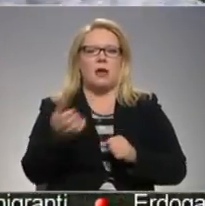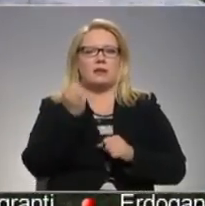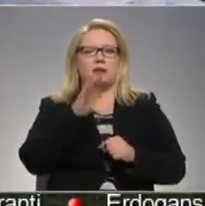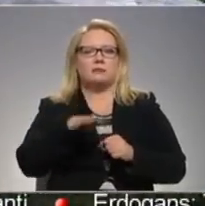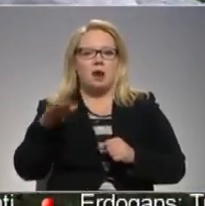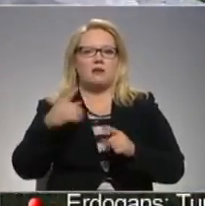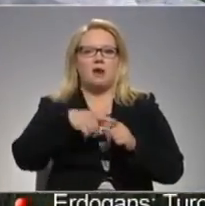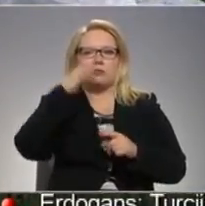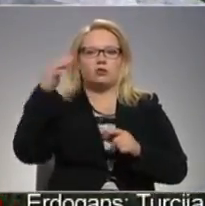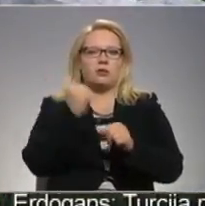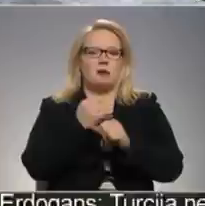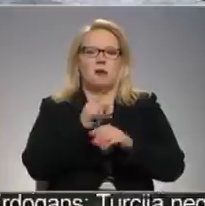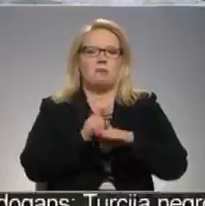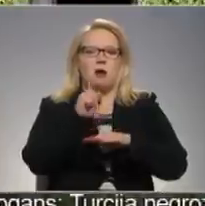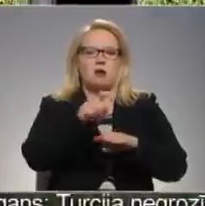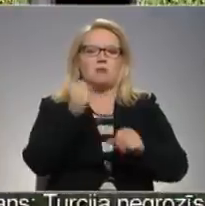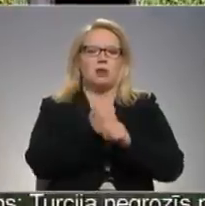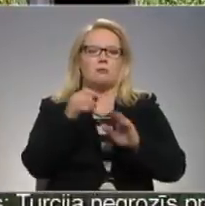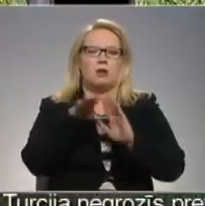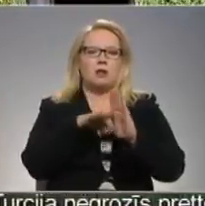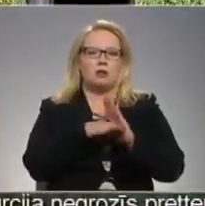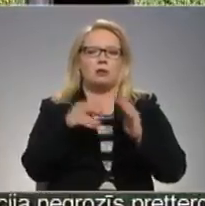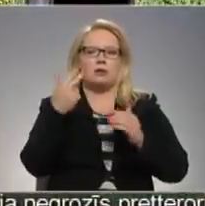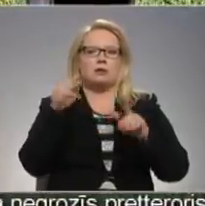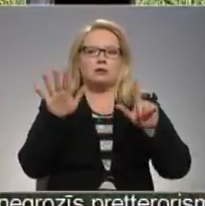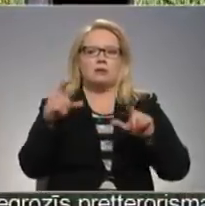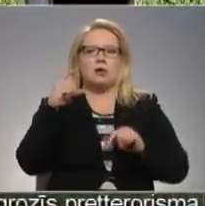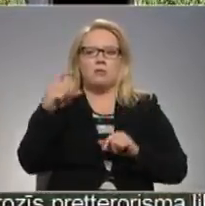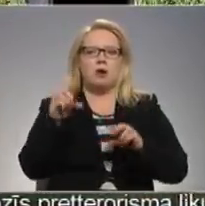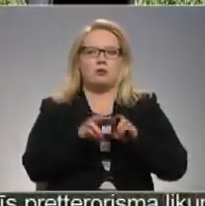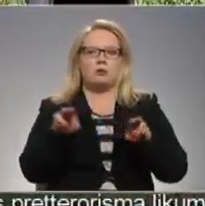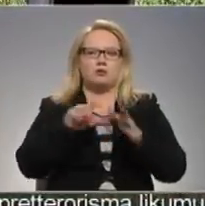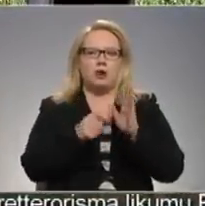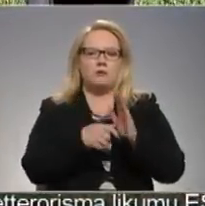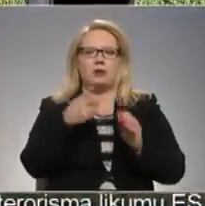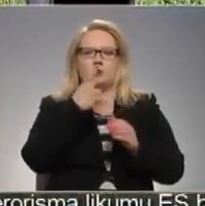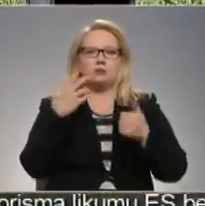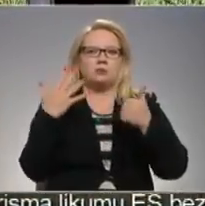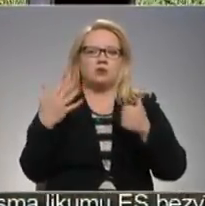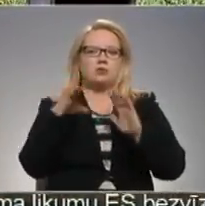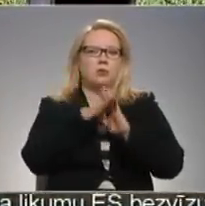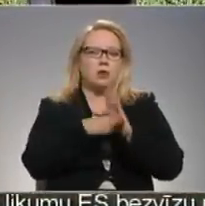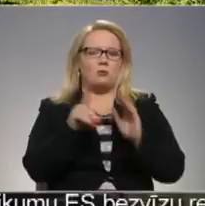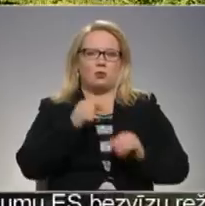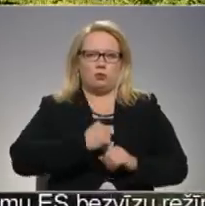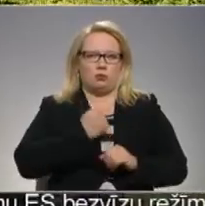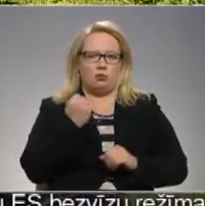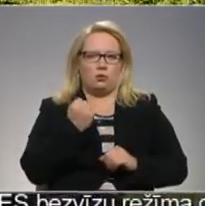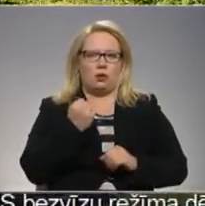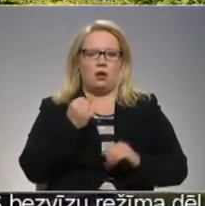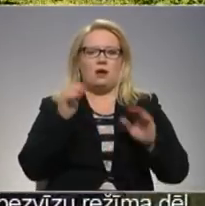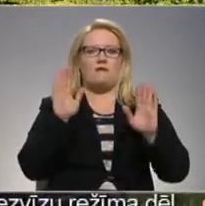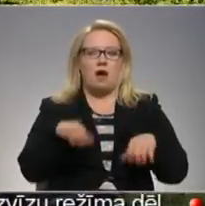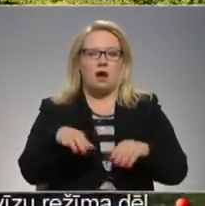pusaudzim darbu, nepārkāpjot darba likuma 37. pantu un ministru kabinete 208. noteikumus, ir ļoti grūti. Viņš var